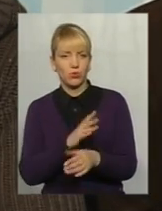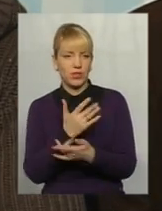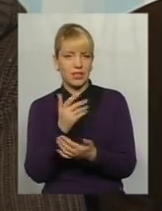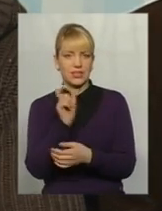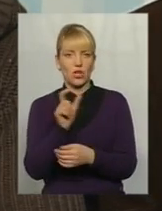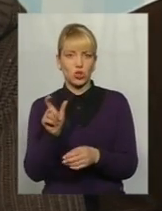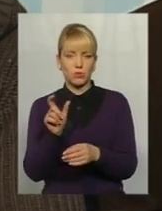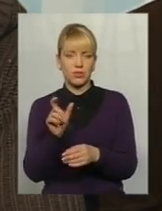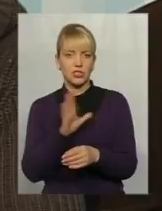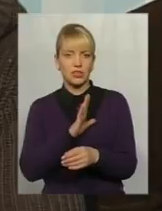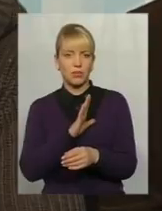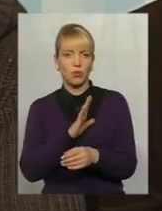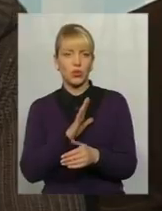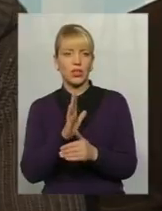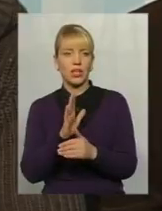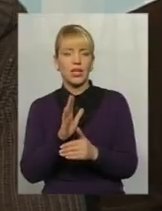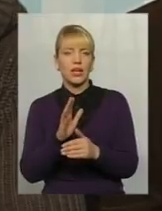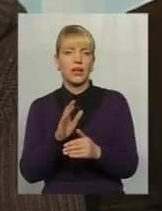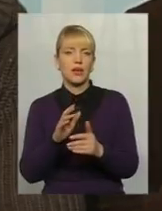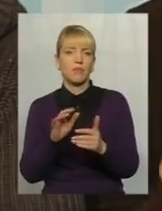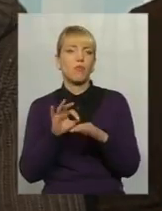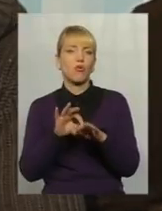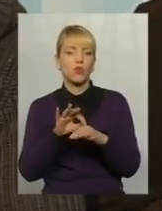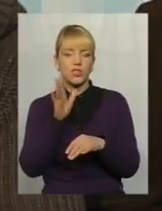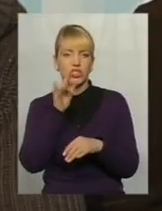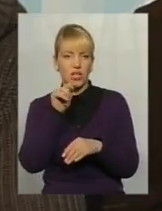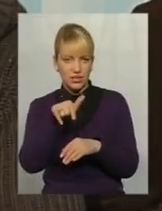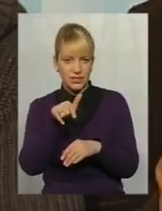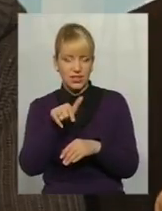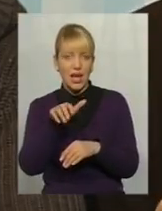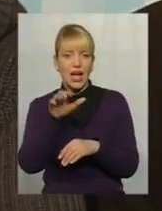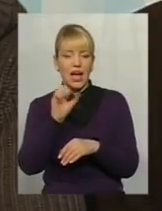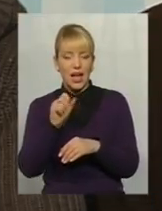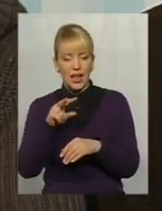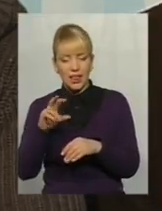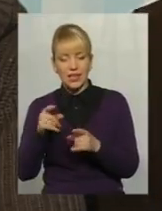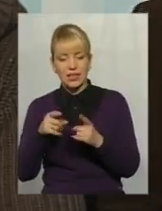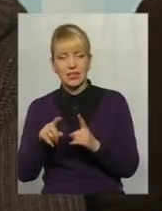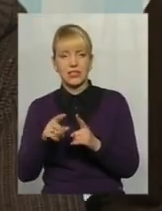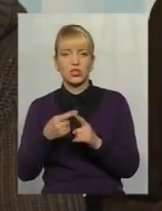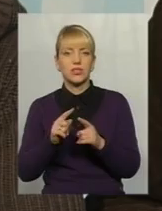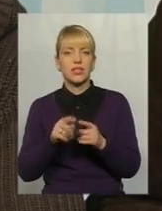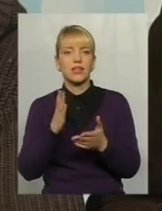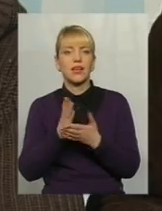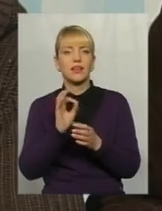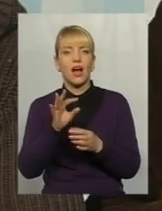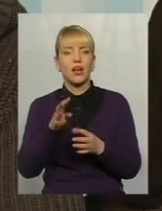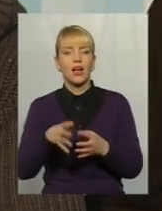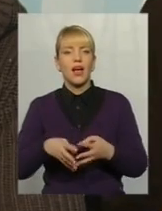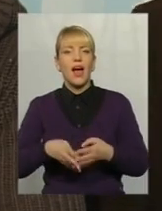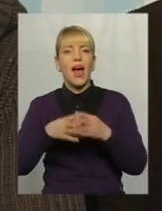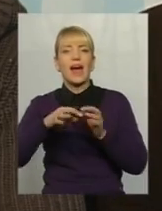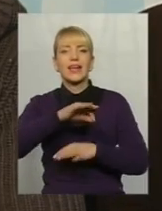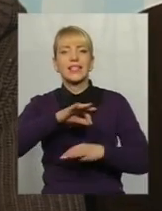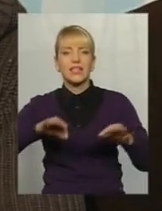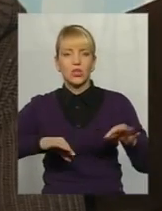зупинялися, проводили час. Але дійсно об'єкти архітектури є цінність, тому ми маємо теж їх зберегти, тільки